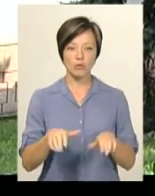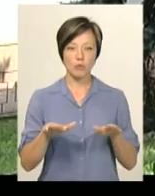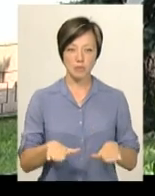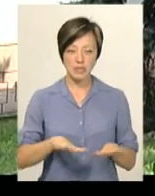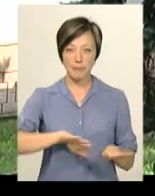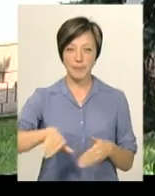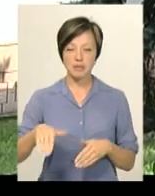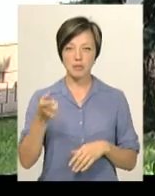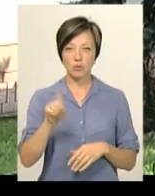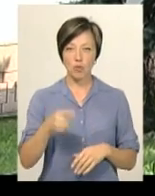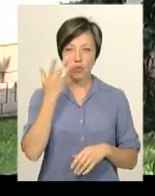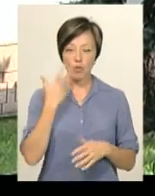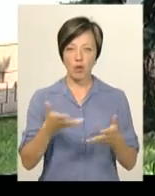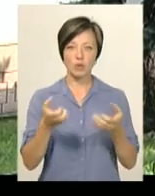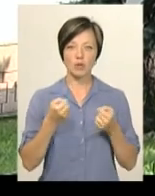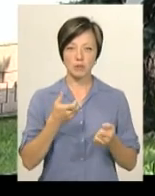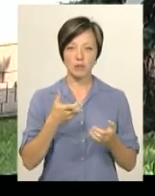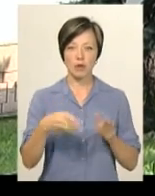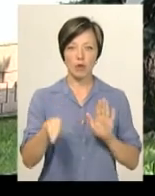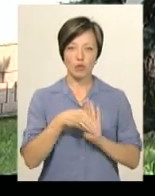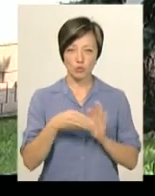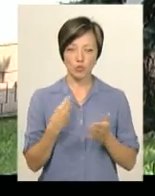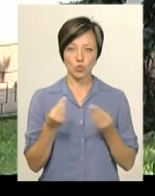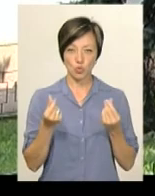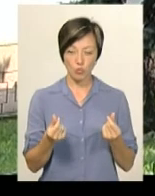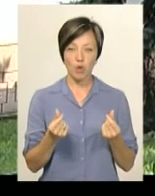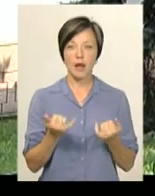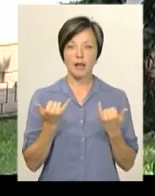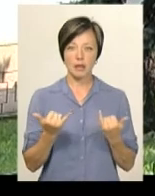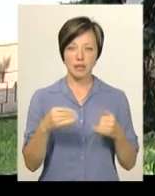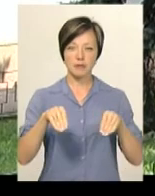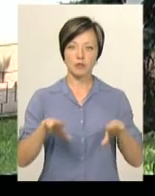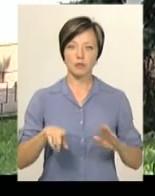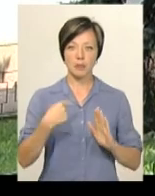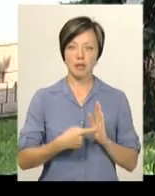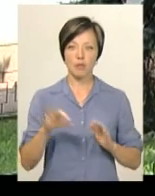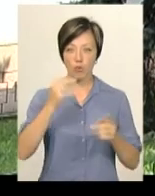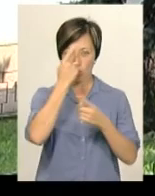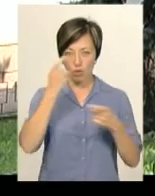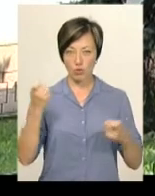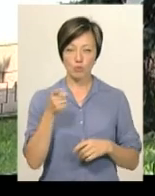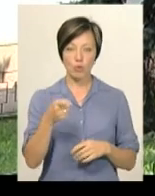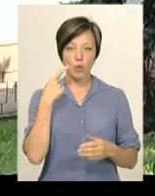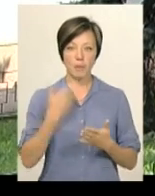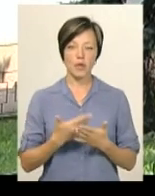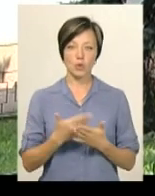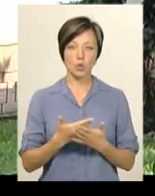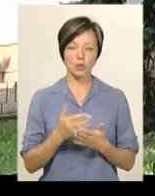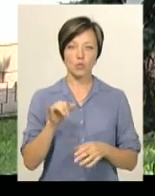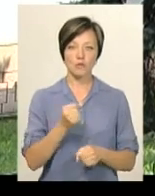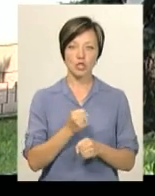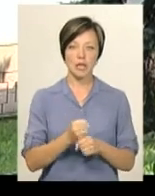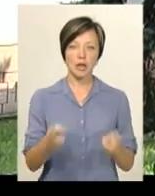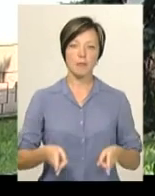після того, як він одержав всю обумовлену суму. Наразі вирішується питання про оголошення йому підозри у